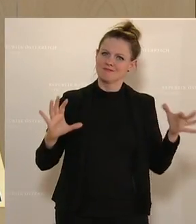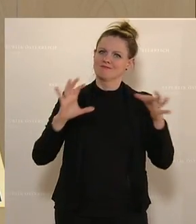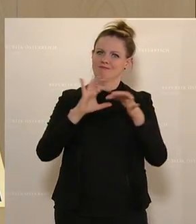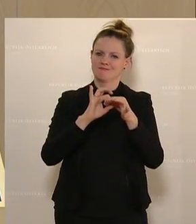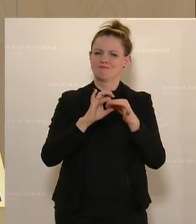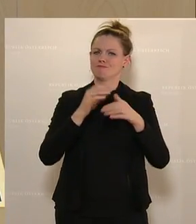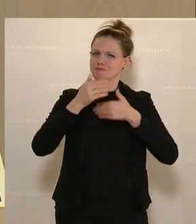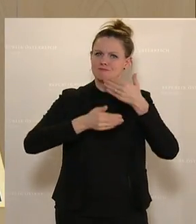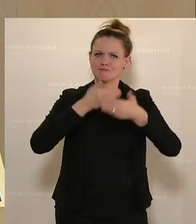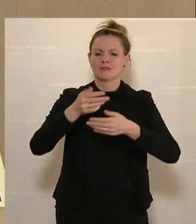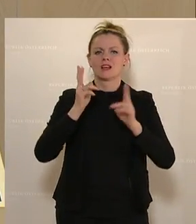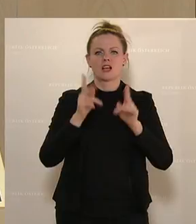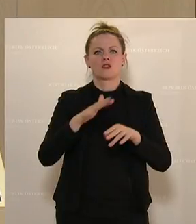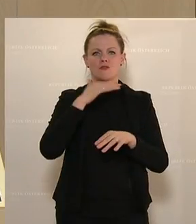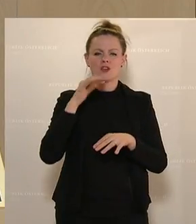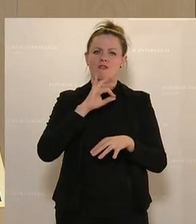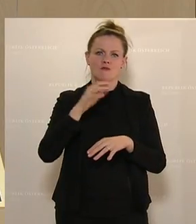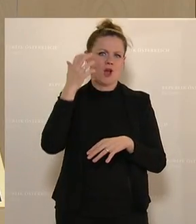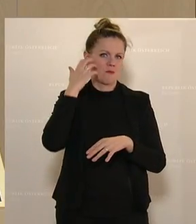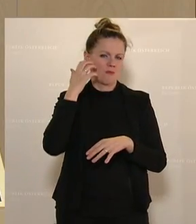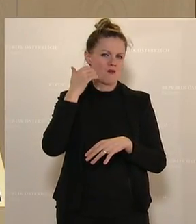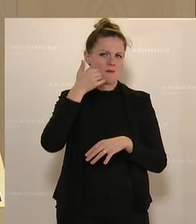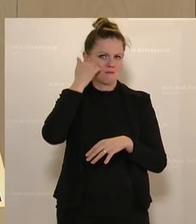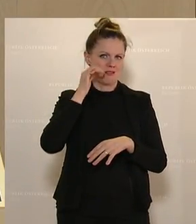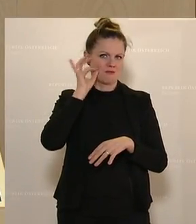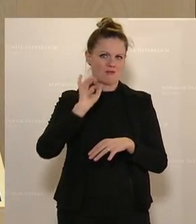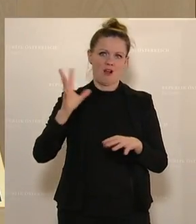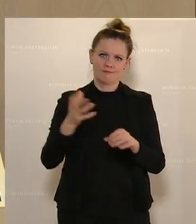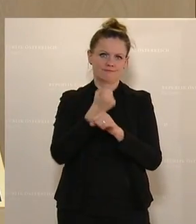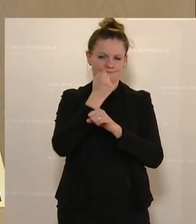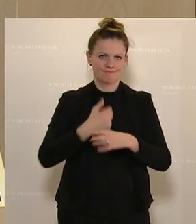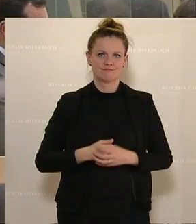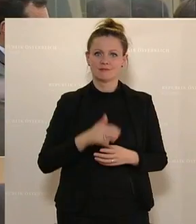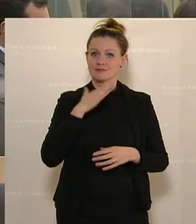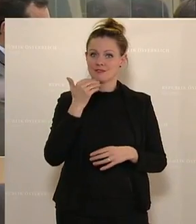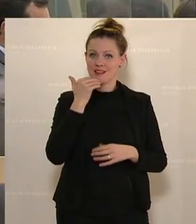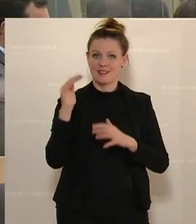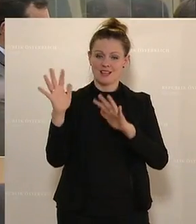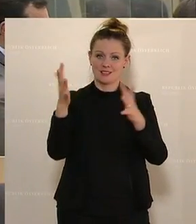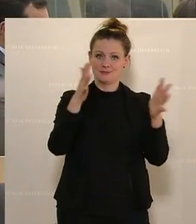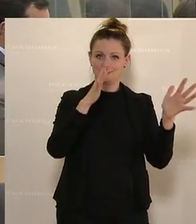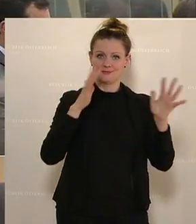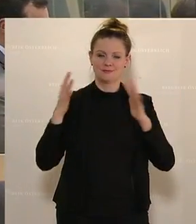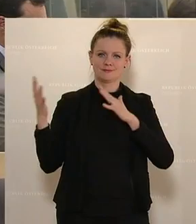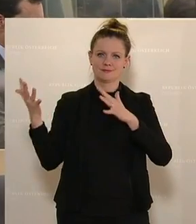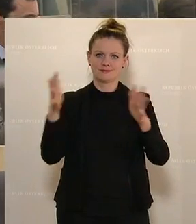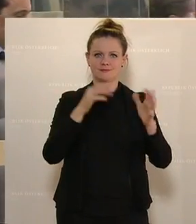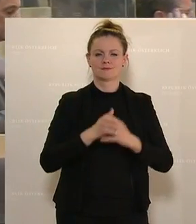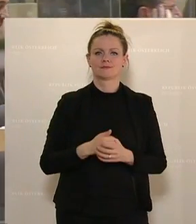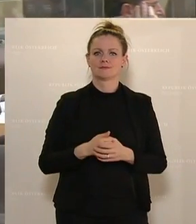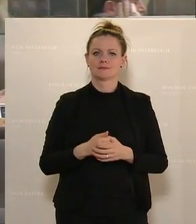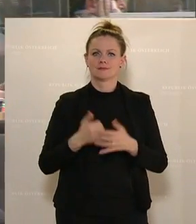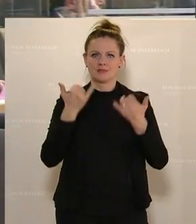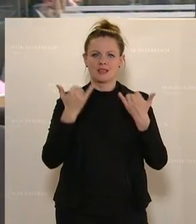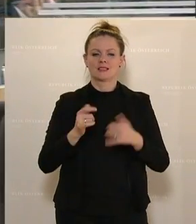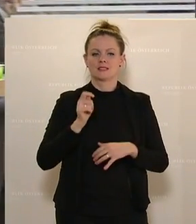für die Bäuerinnen und Bauern in diesem Land erreichen. Vielen Dank. Karin Doppelbauer von den NEOS ist erfreut darüber, dass der Antrag zur Hochschlachtung